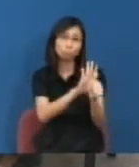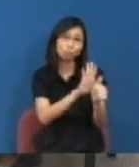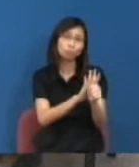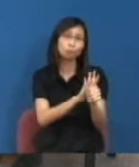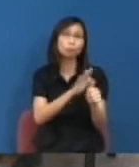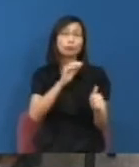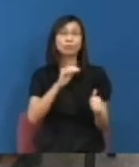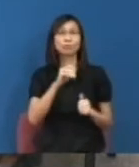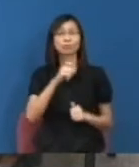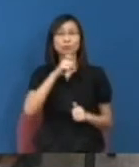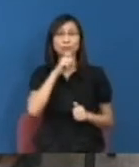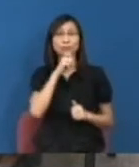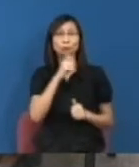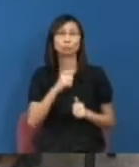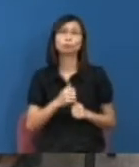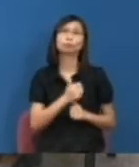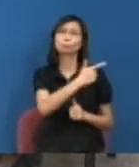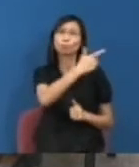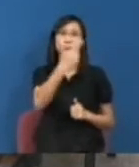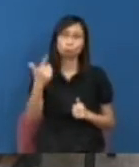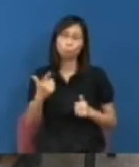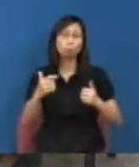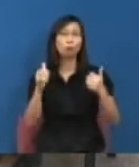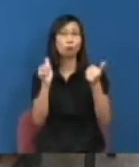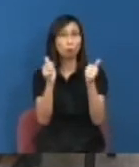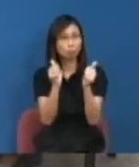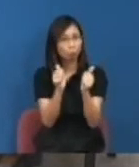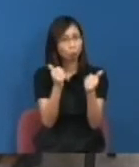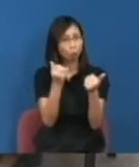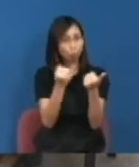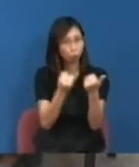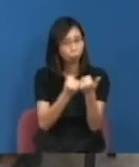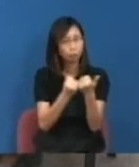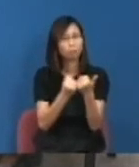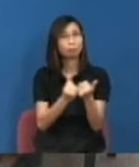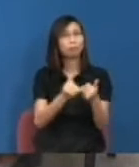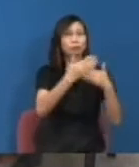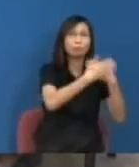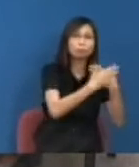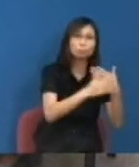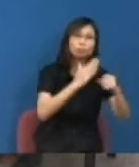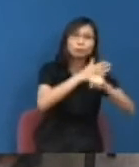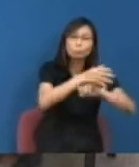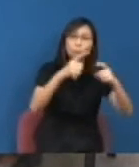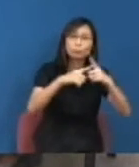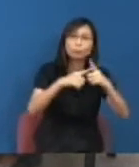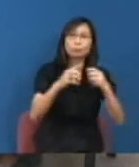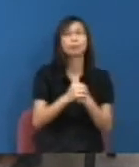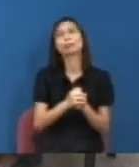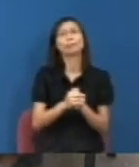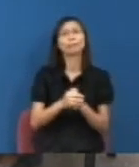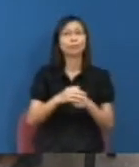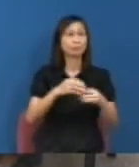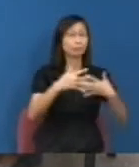更加多無論是學生甚至家外人關心政治甚至這件事件可以搞到這麼大